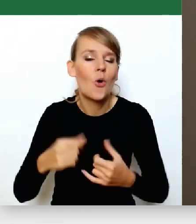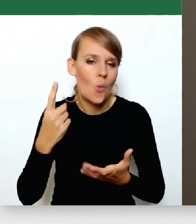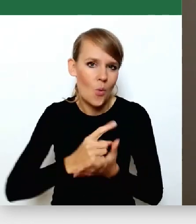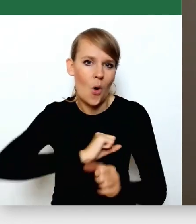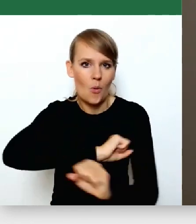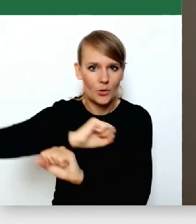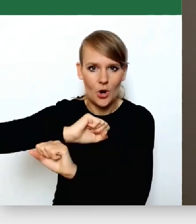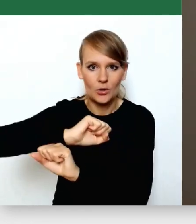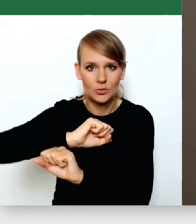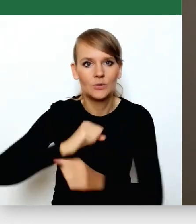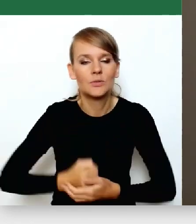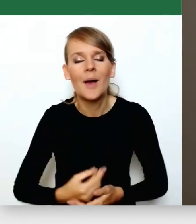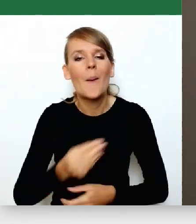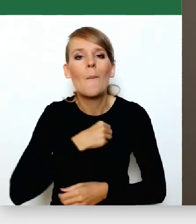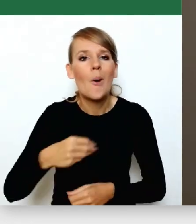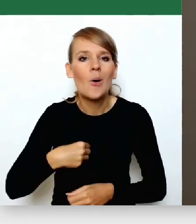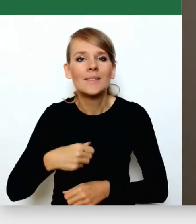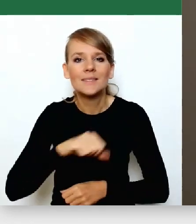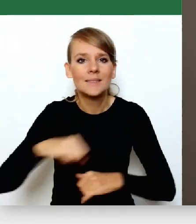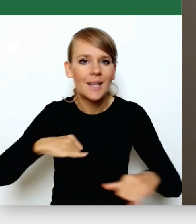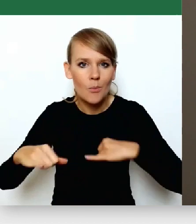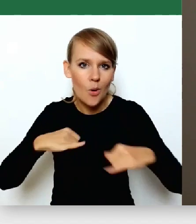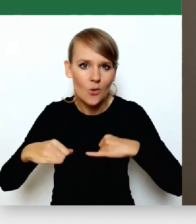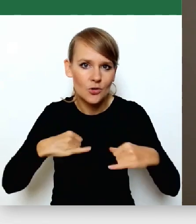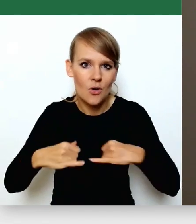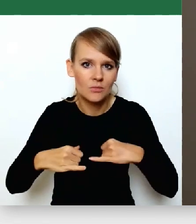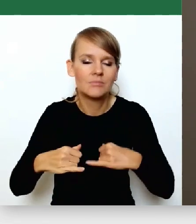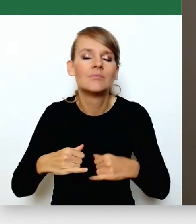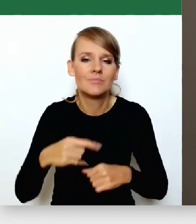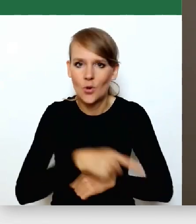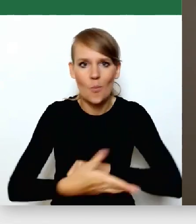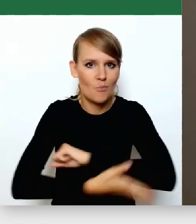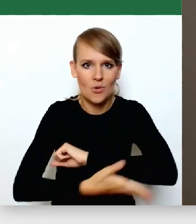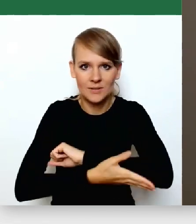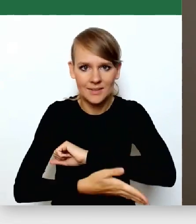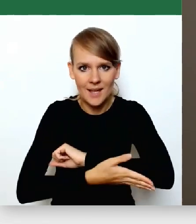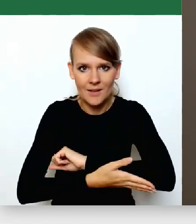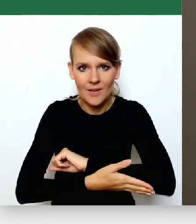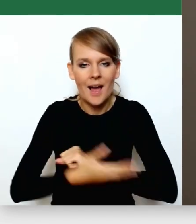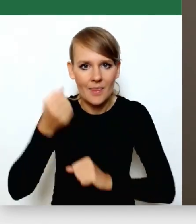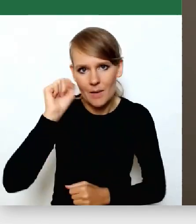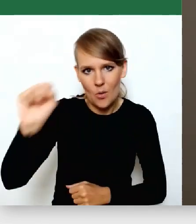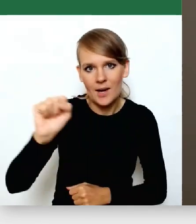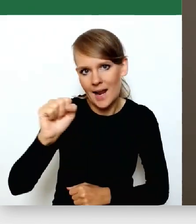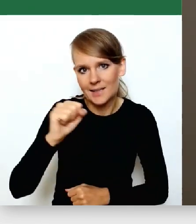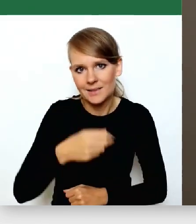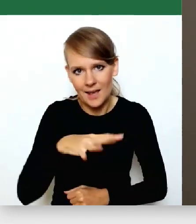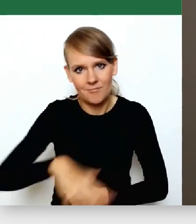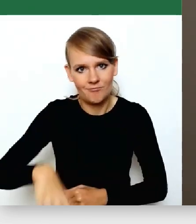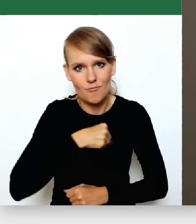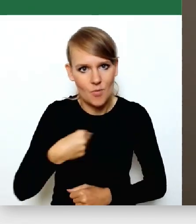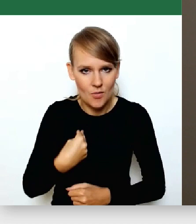polski samorząd jest fundamentem demokracji w naszym kraju i